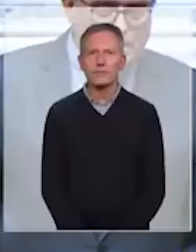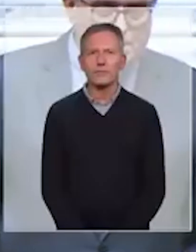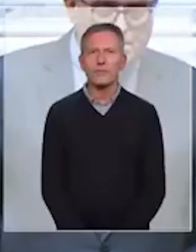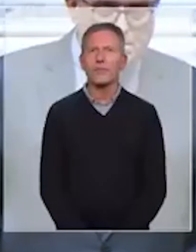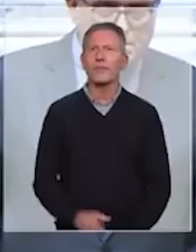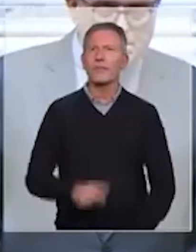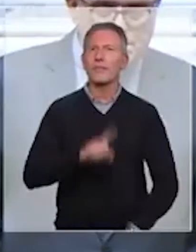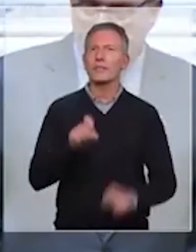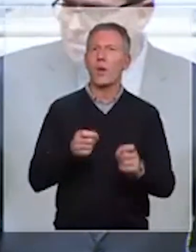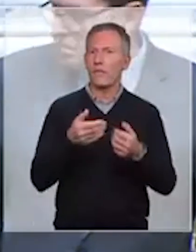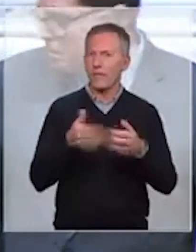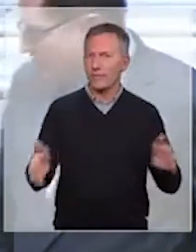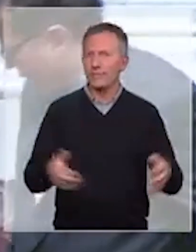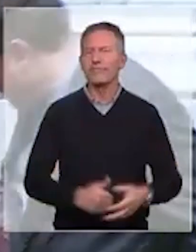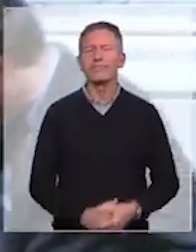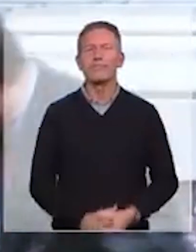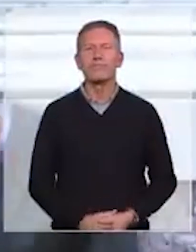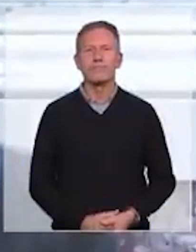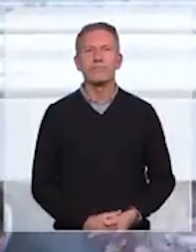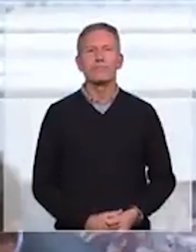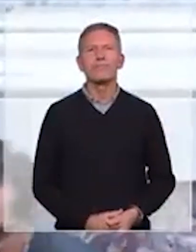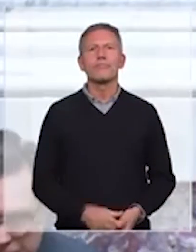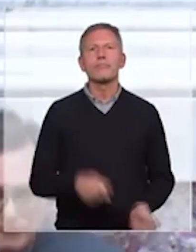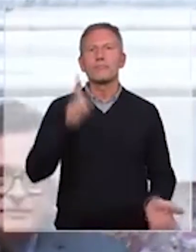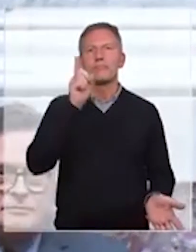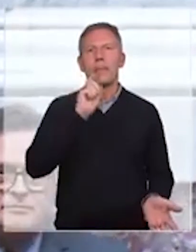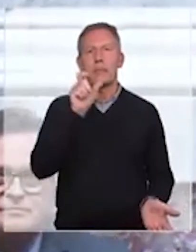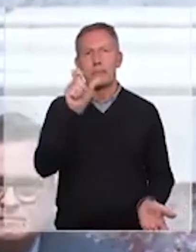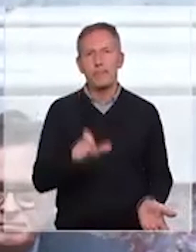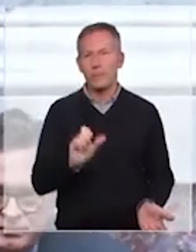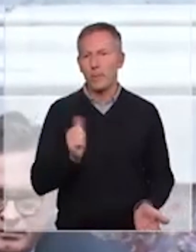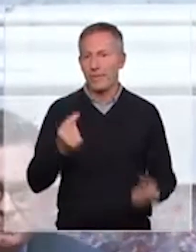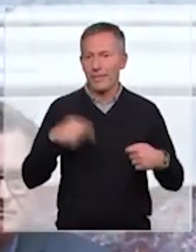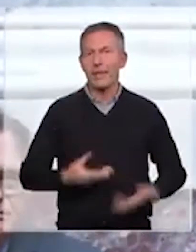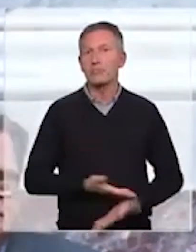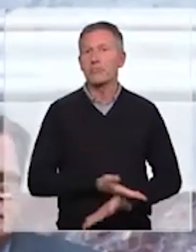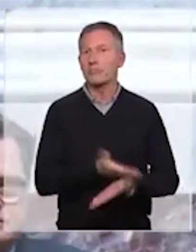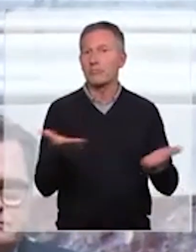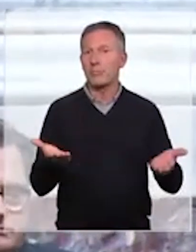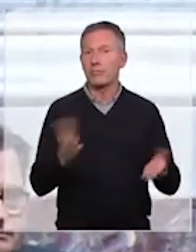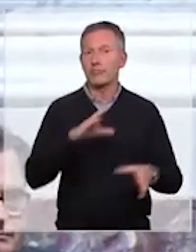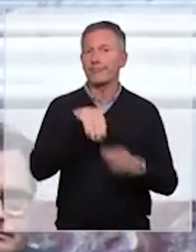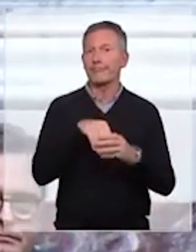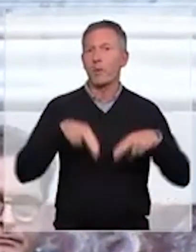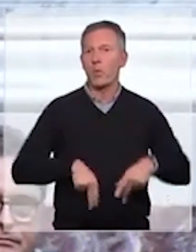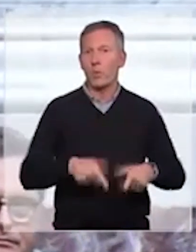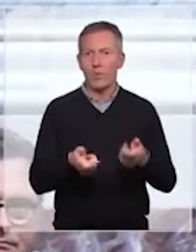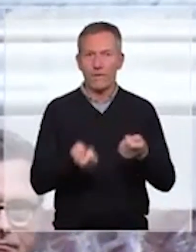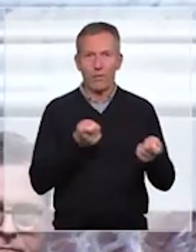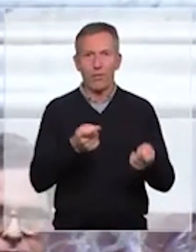La séance est ouverte. Madame la Première Ministre, Mesdames et Messieurs les membres du gouvernement,